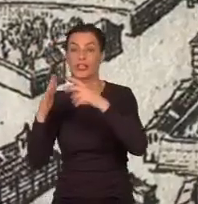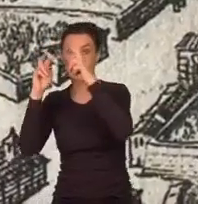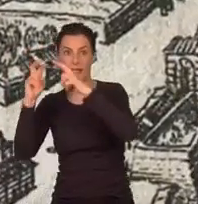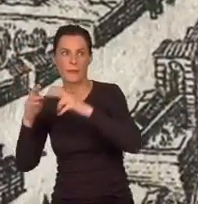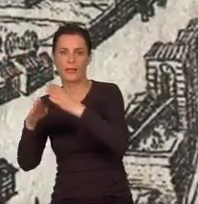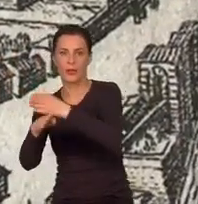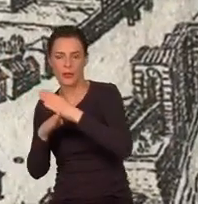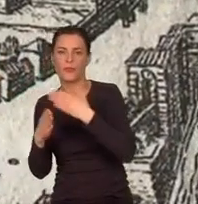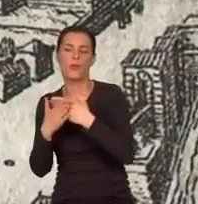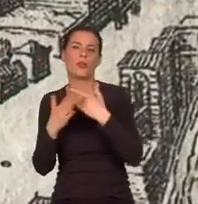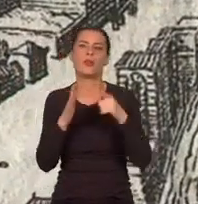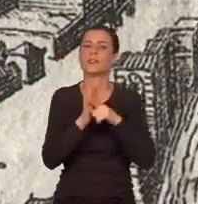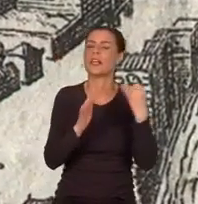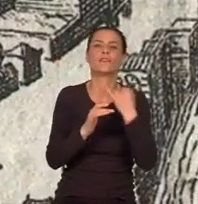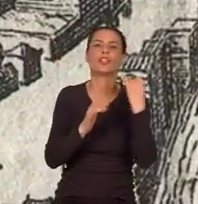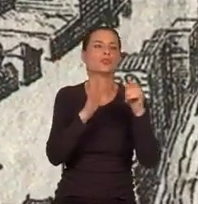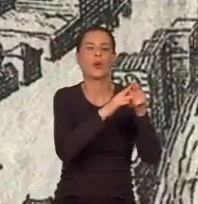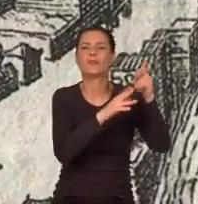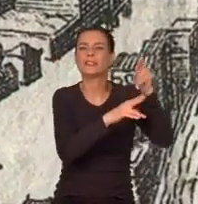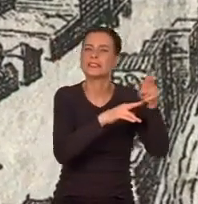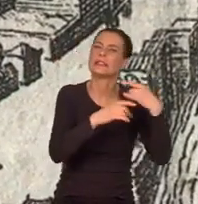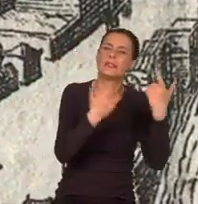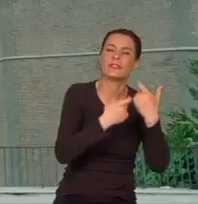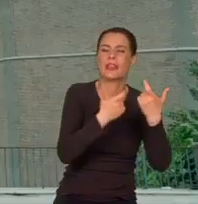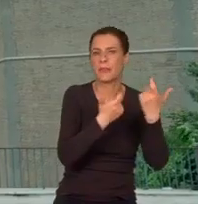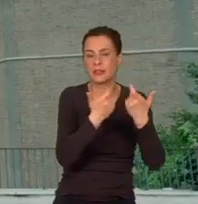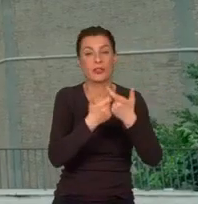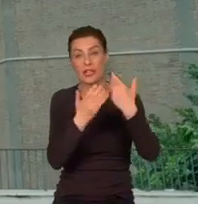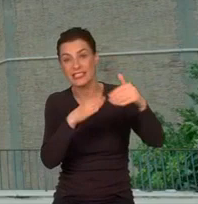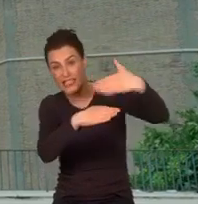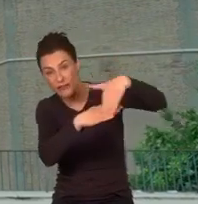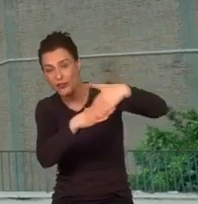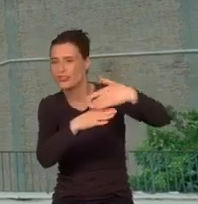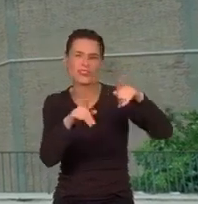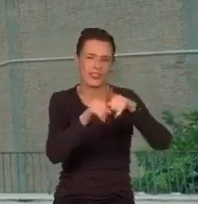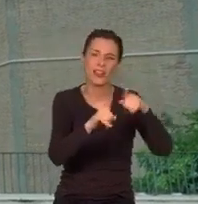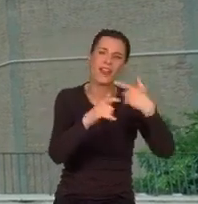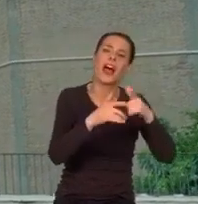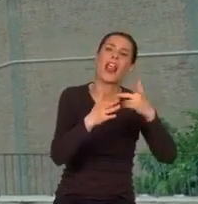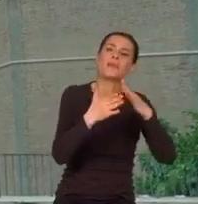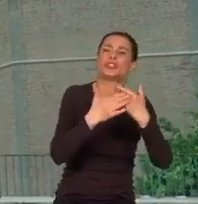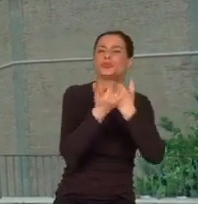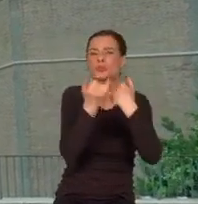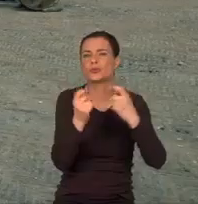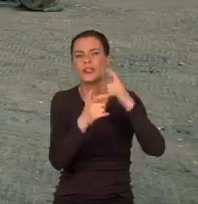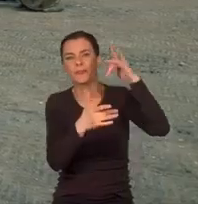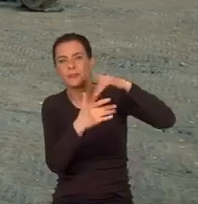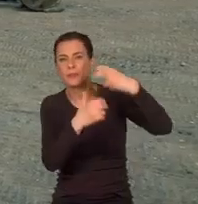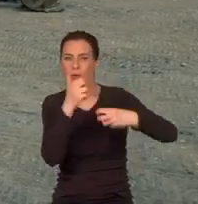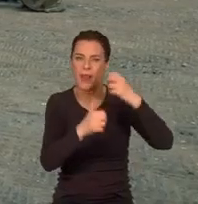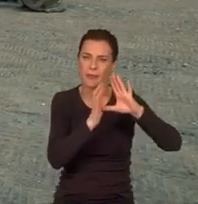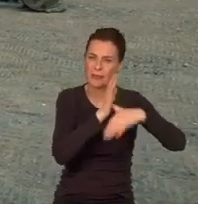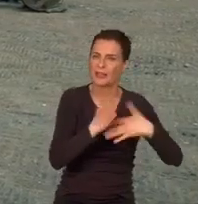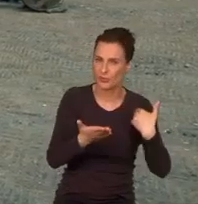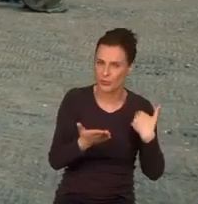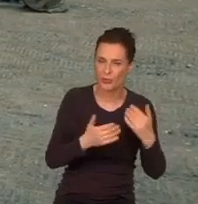ponieważ stanowisko papieskie w Rzymie było zawsze zagrożone. Nie tylko z zewnątrz, lecz także przez rozruchy i problemy w mieście.